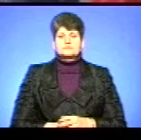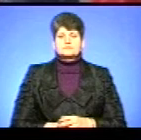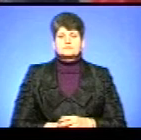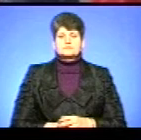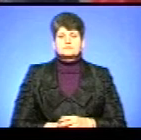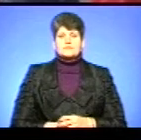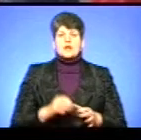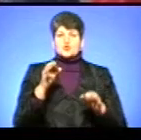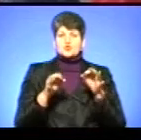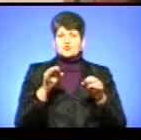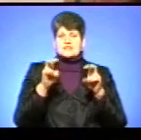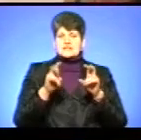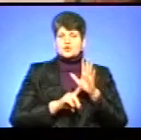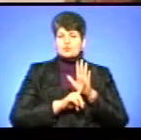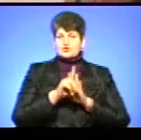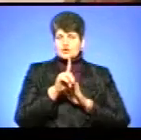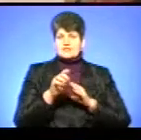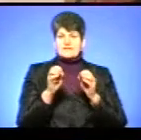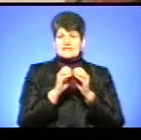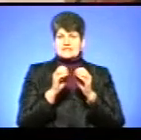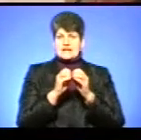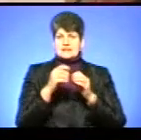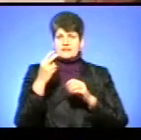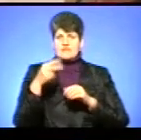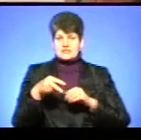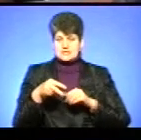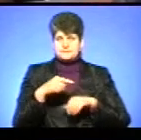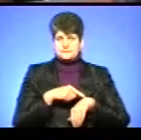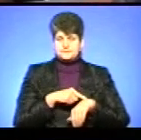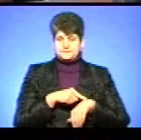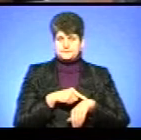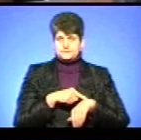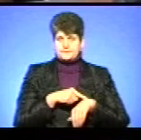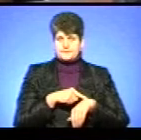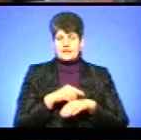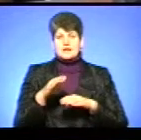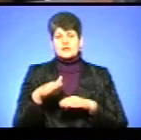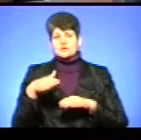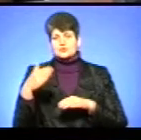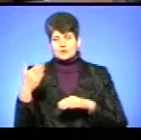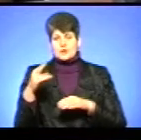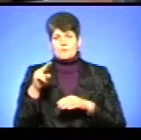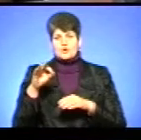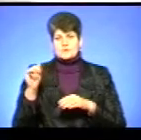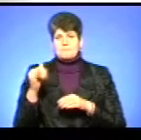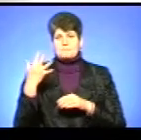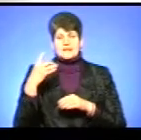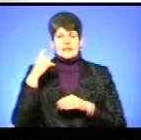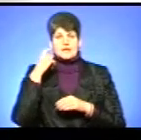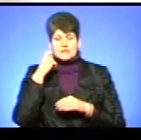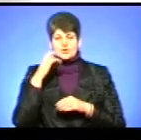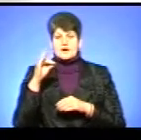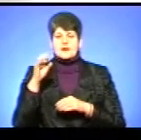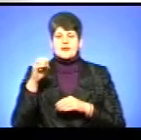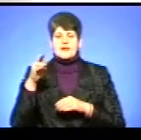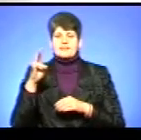Судове засідання розпочалося о 10-й 20. На стороні позивача п'ятирічного Рената Хасана, який